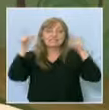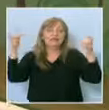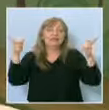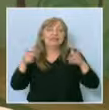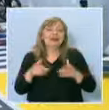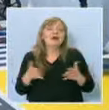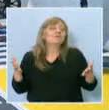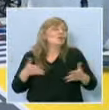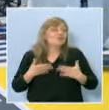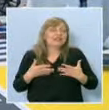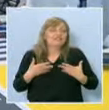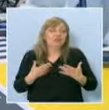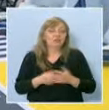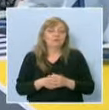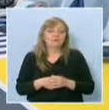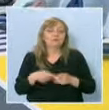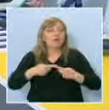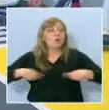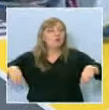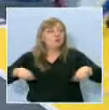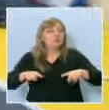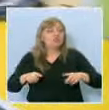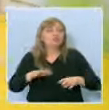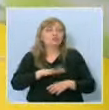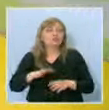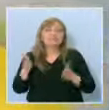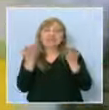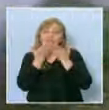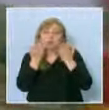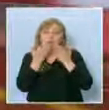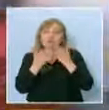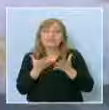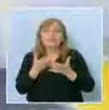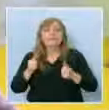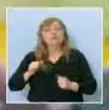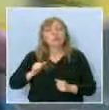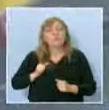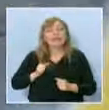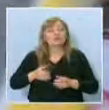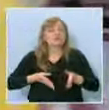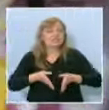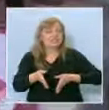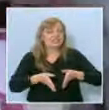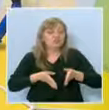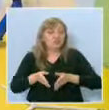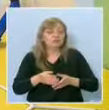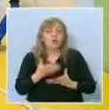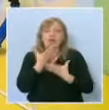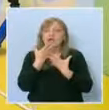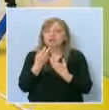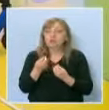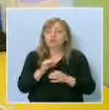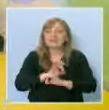се вълнувам? В помещението децата се обучават по безопасност на движението и околен свят, като опознават